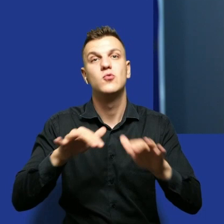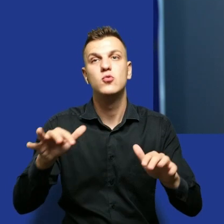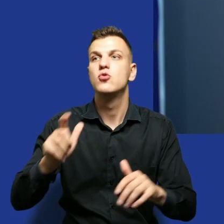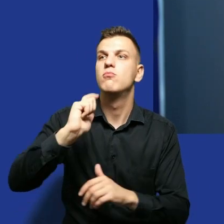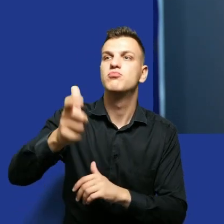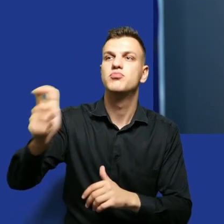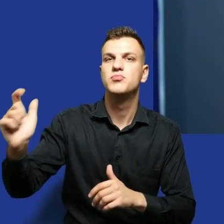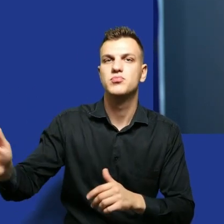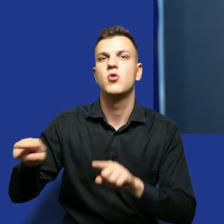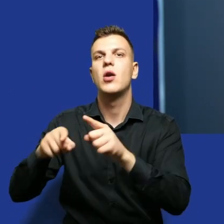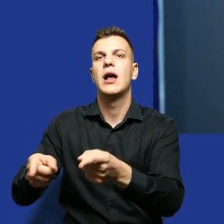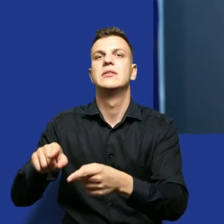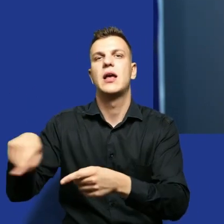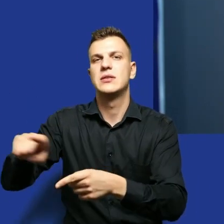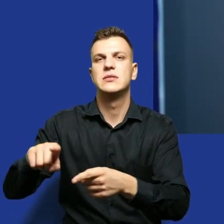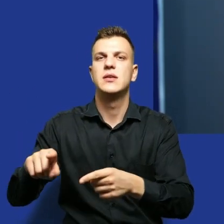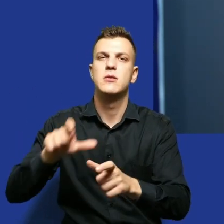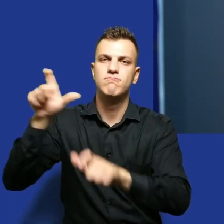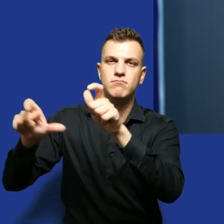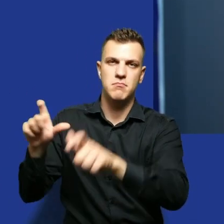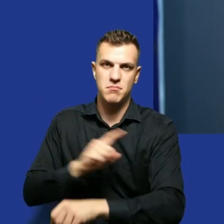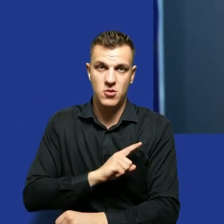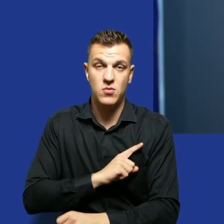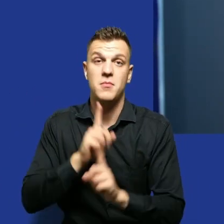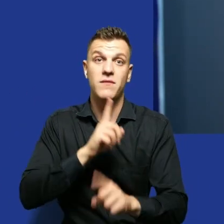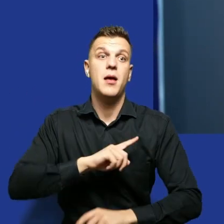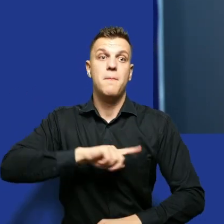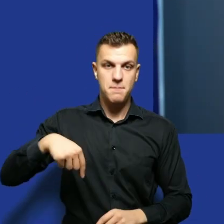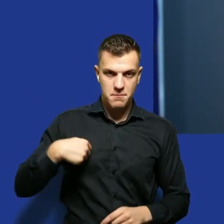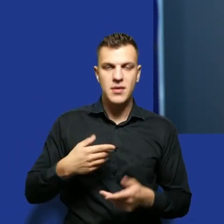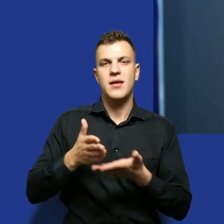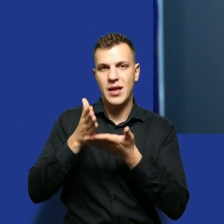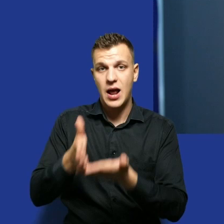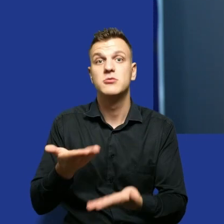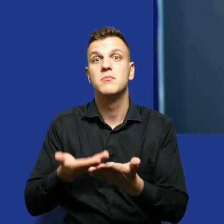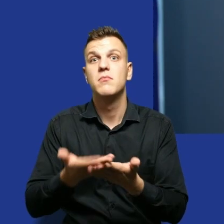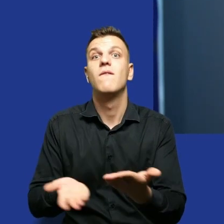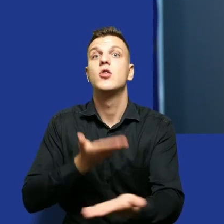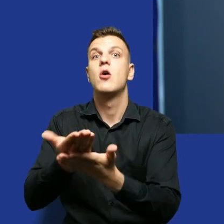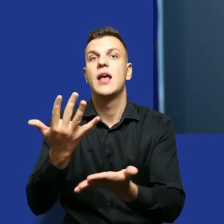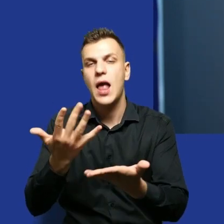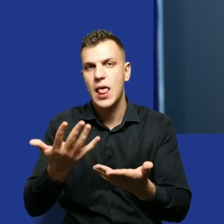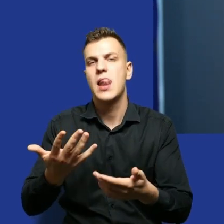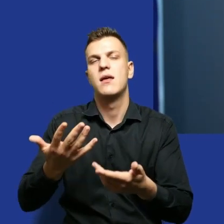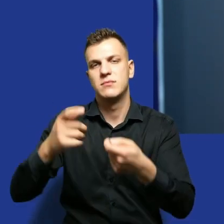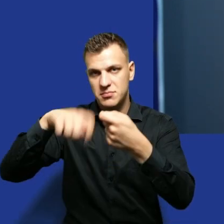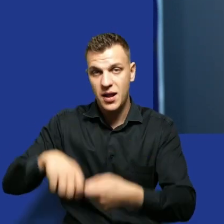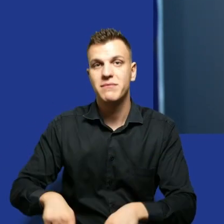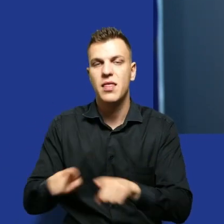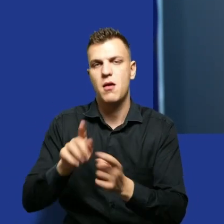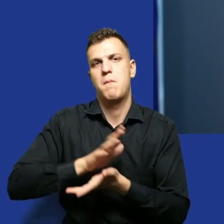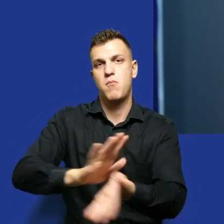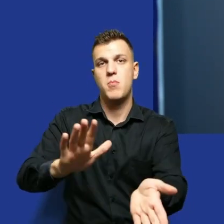strażniczych. My sobie z tym radzimy, bo sprawdzamy, ile tych wniosków jest i też to publikujemy. Natomiast jest bardzo